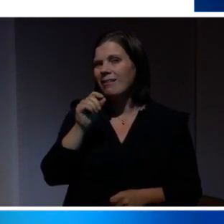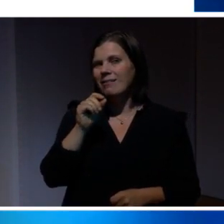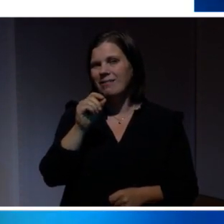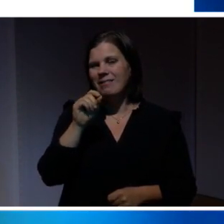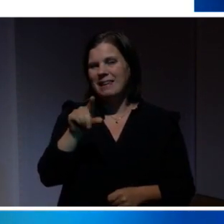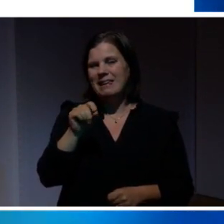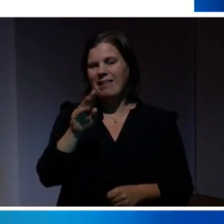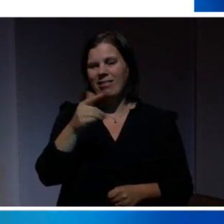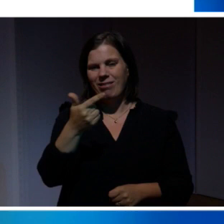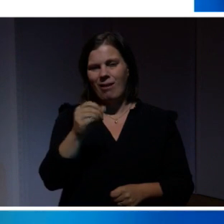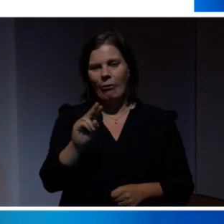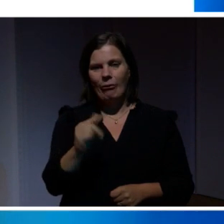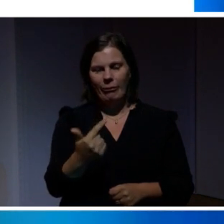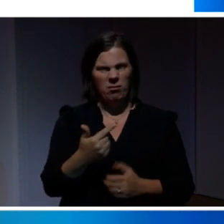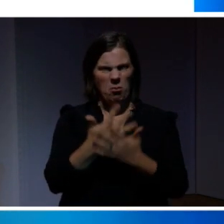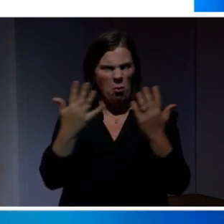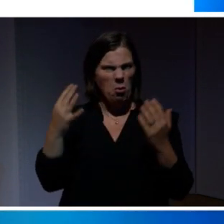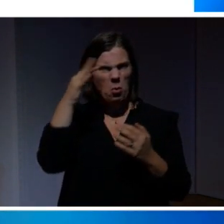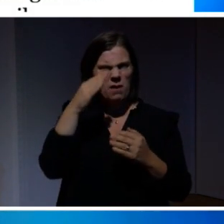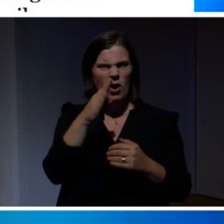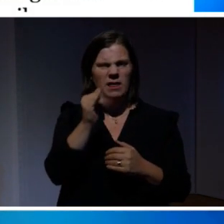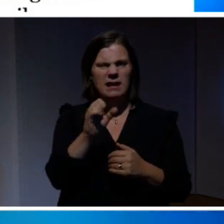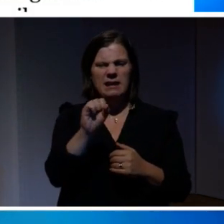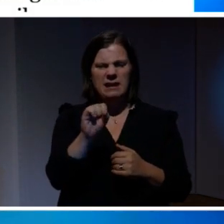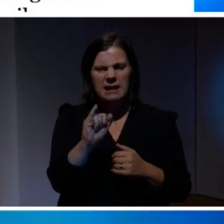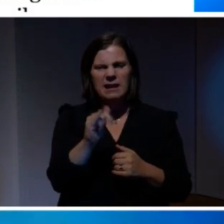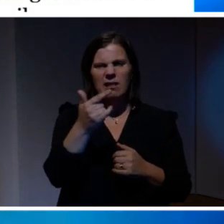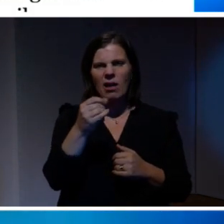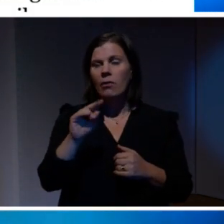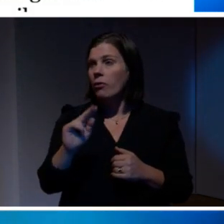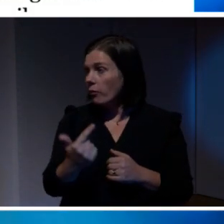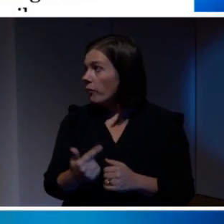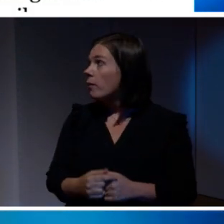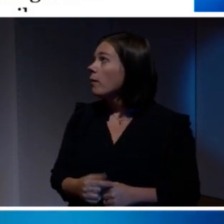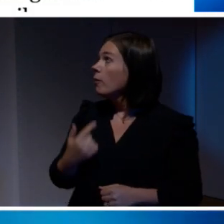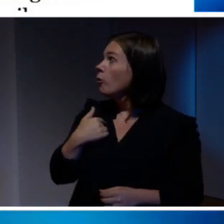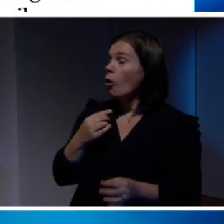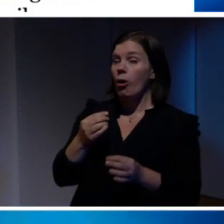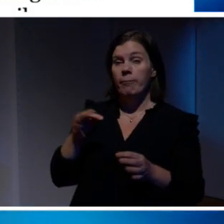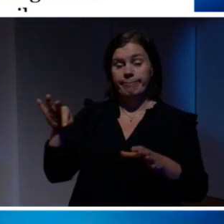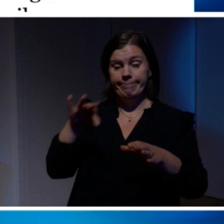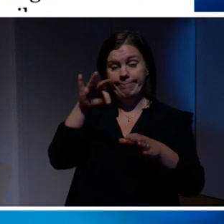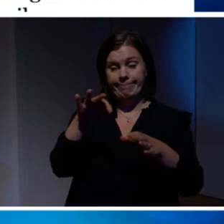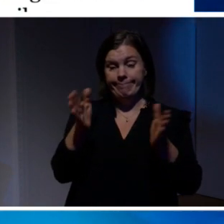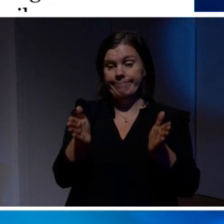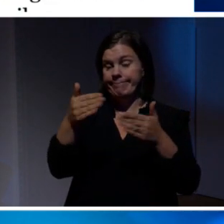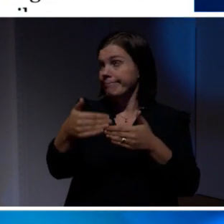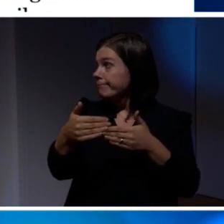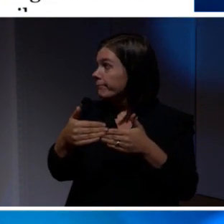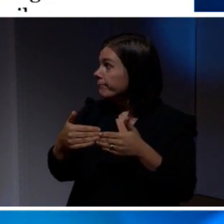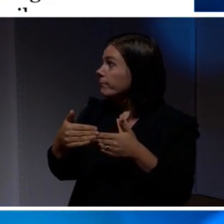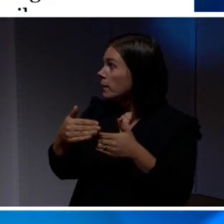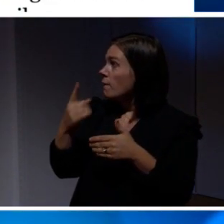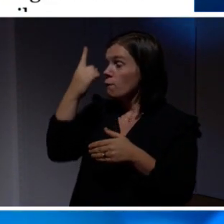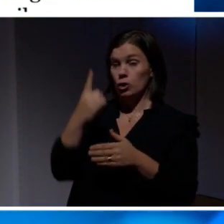och vad är då det, undrar ju många. Så här har jag försökt att definiera, digitant här är första